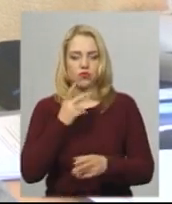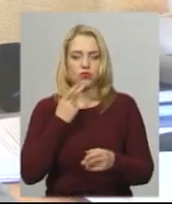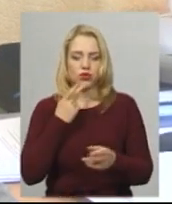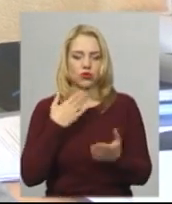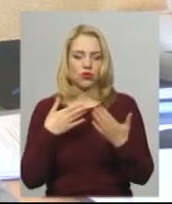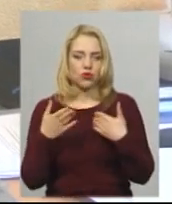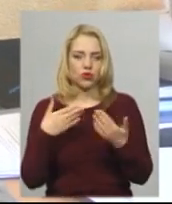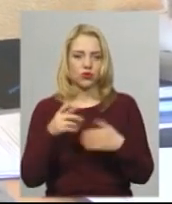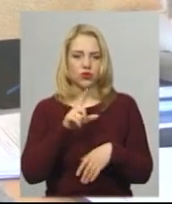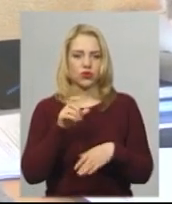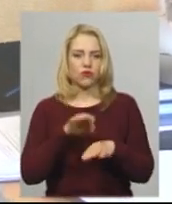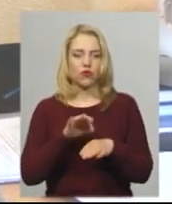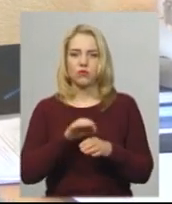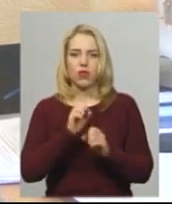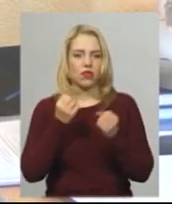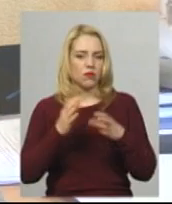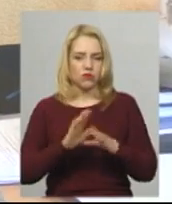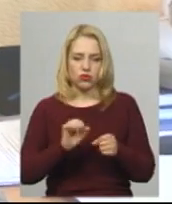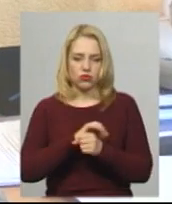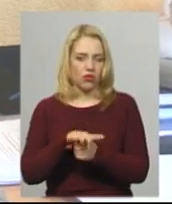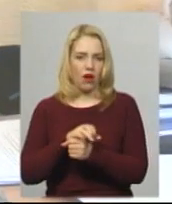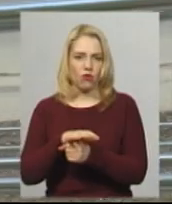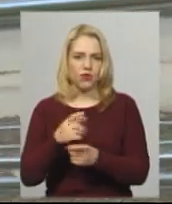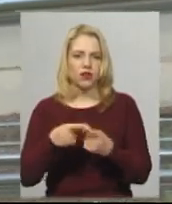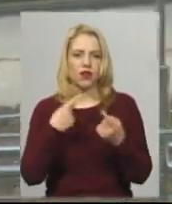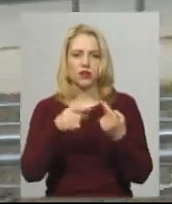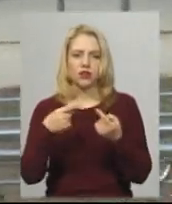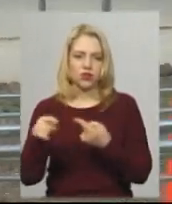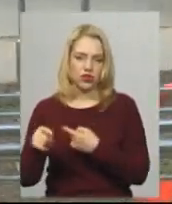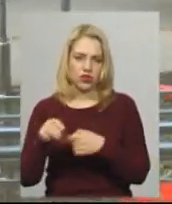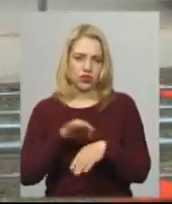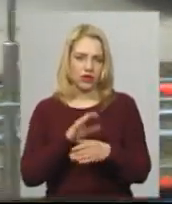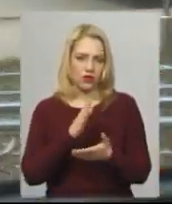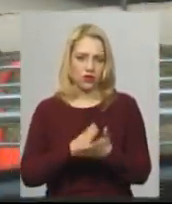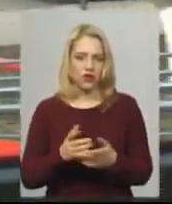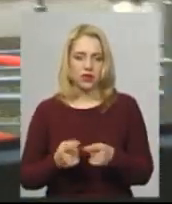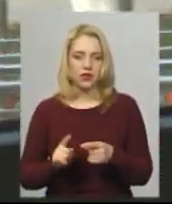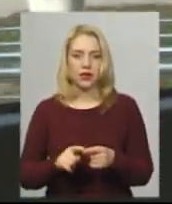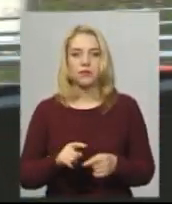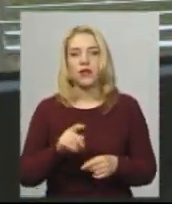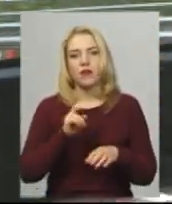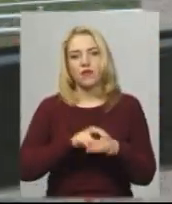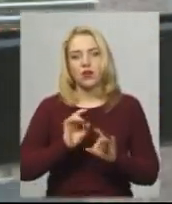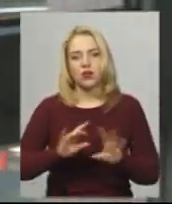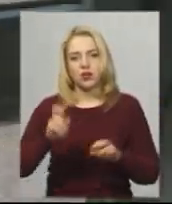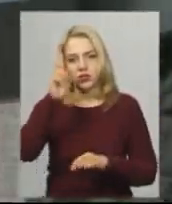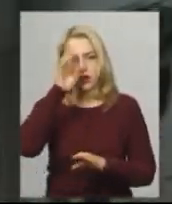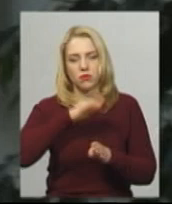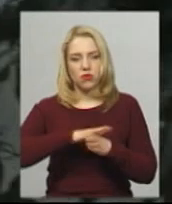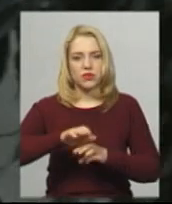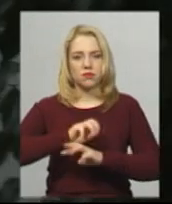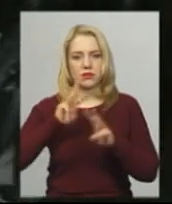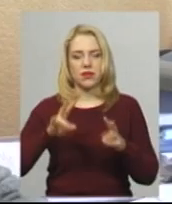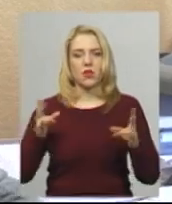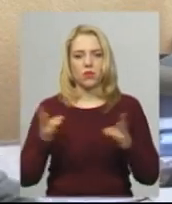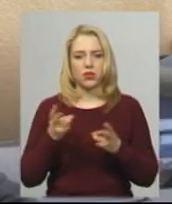хворими не тільки на ковід, але й на інші інфекційні захворювання. Епідеміолог розповідає, що держава повністю забезпечена необхідною